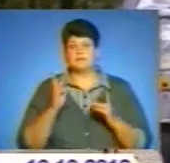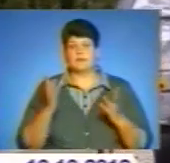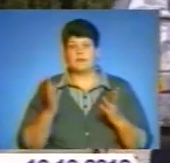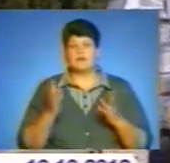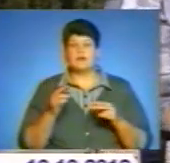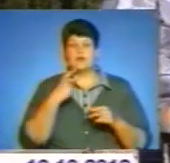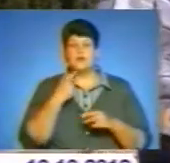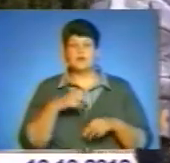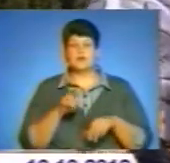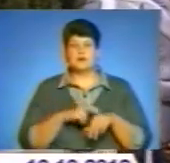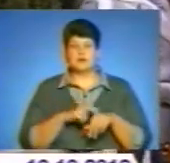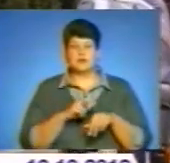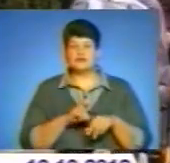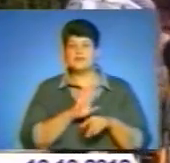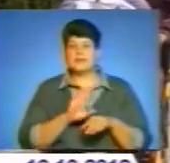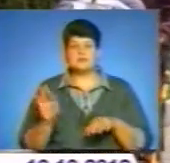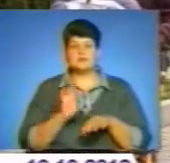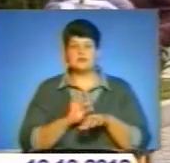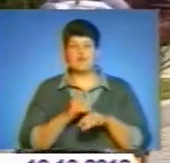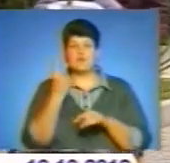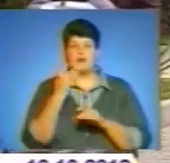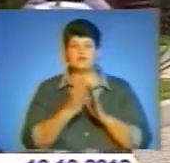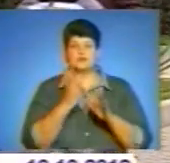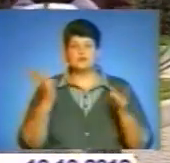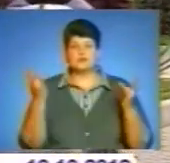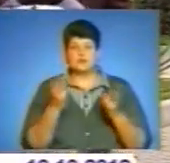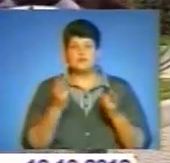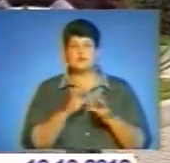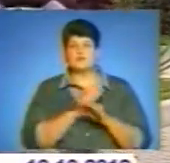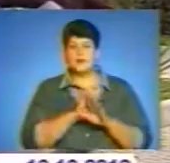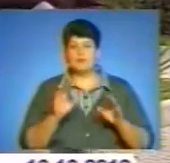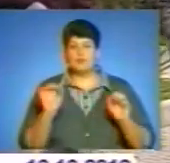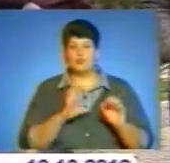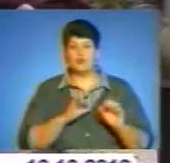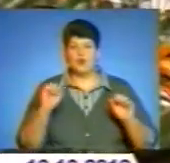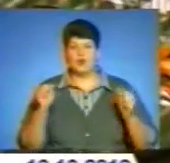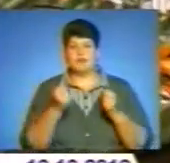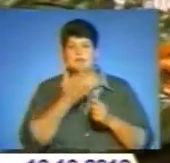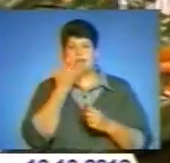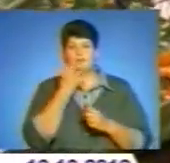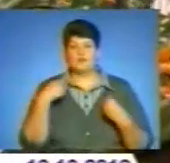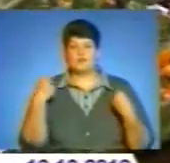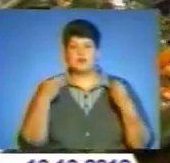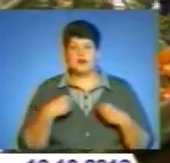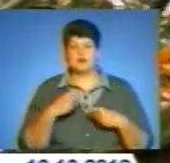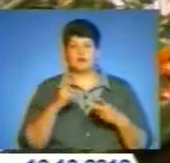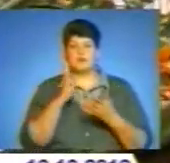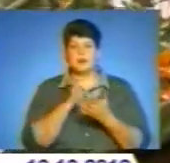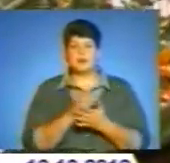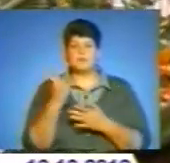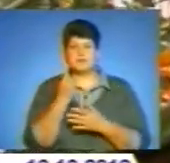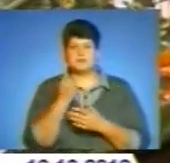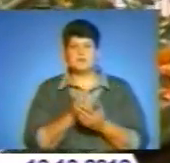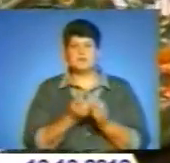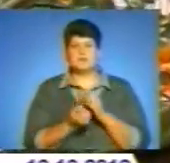Ну, певно. Пити чи її, де є вітаміни, не знаю. Як зазначають лікарі-епідеміологи,